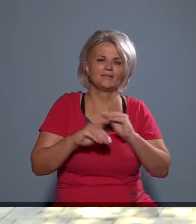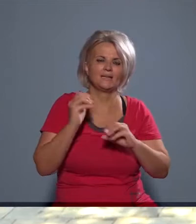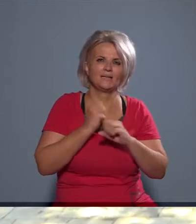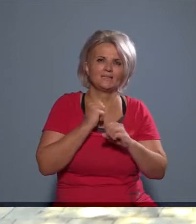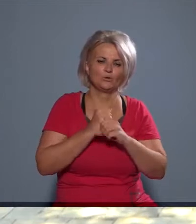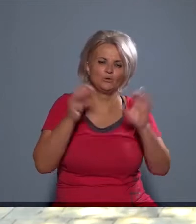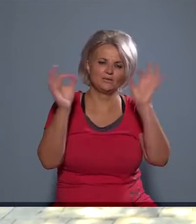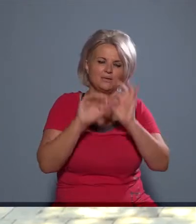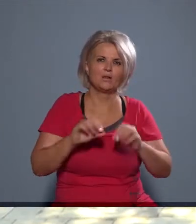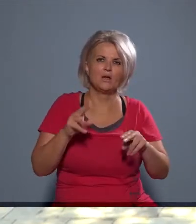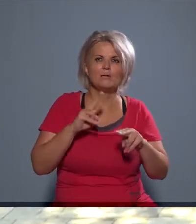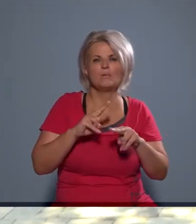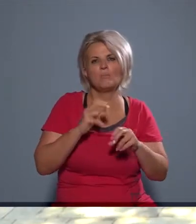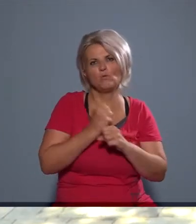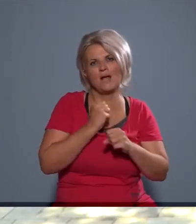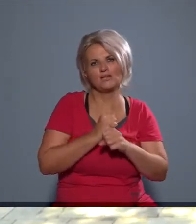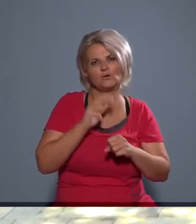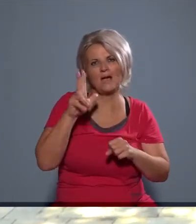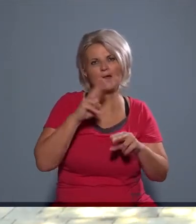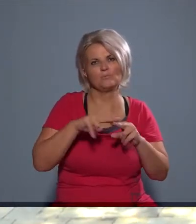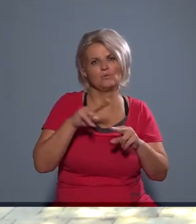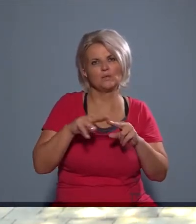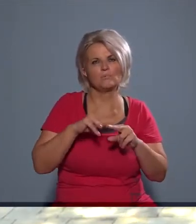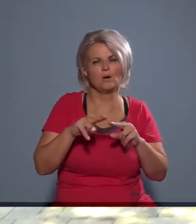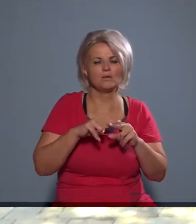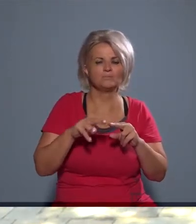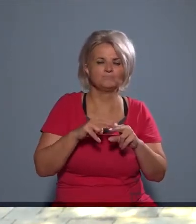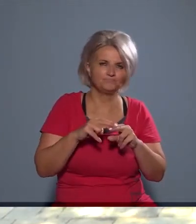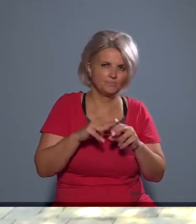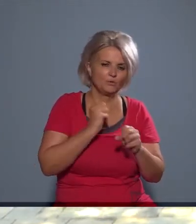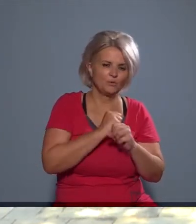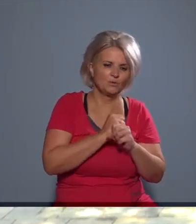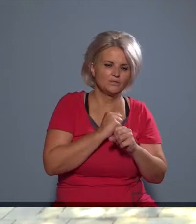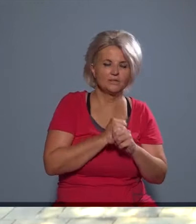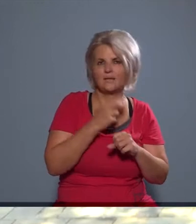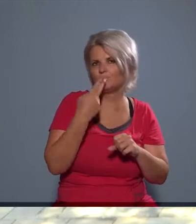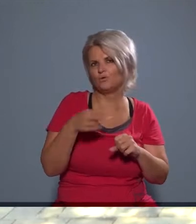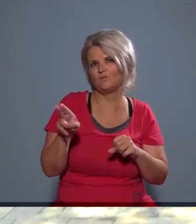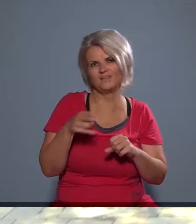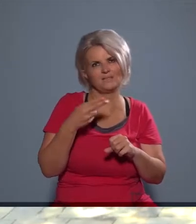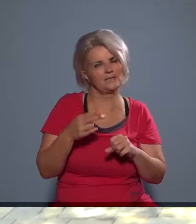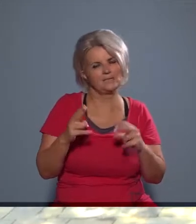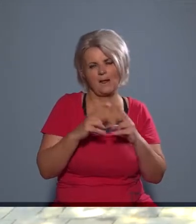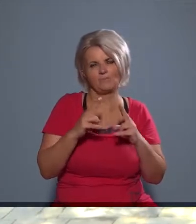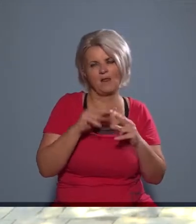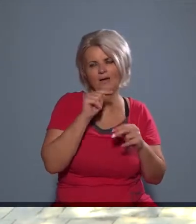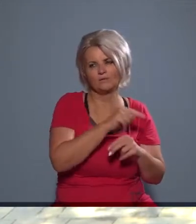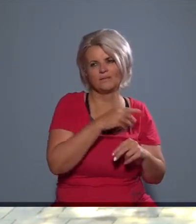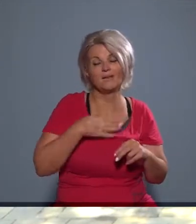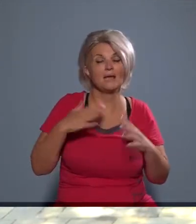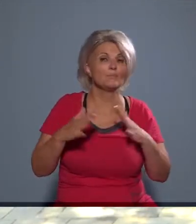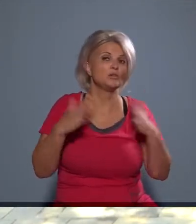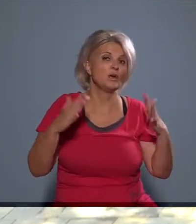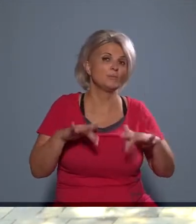ott a munkások három műszakban hegesztenek, megköszörülnek. Tehát művészettel nagyon ritkán találkoznak. És nekem